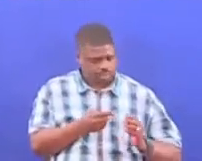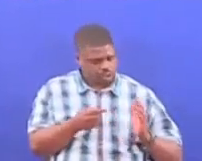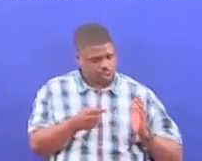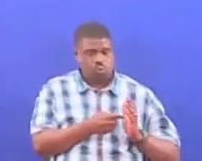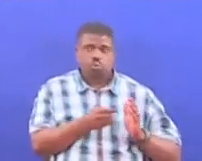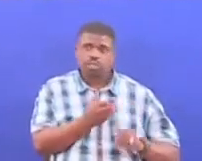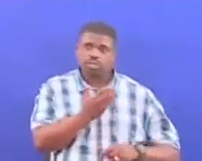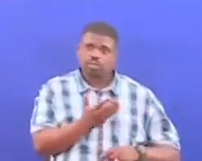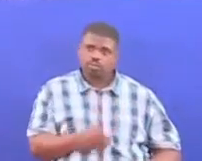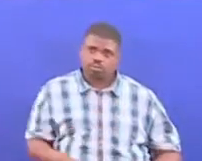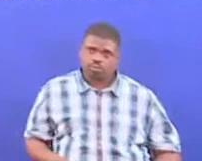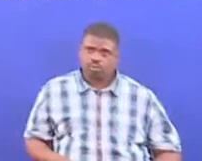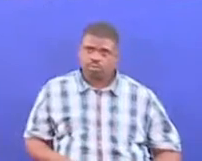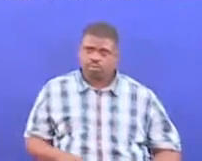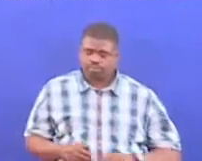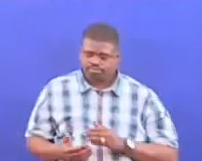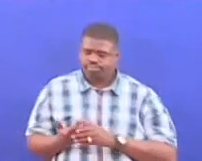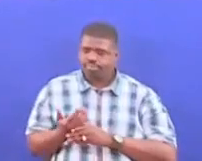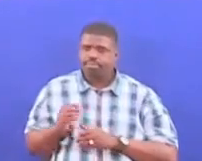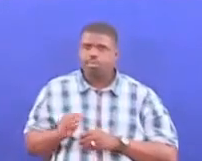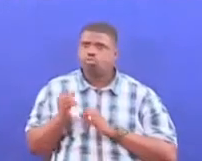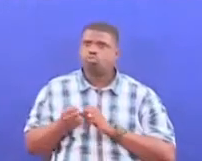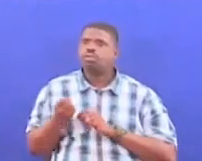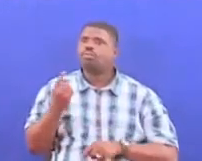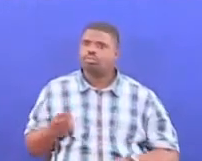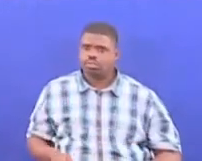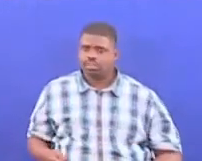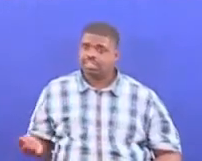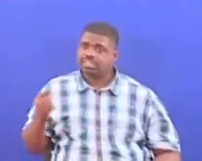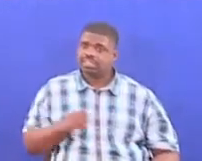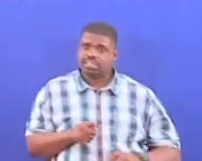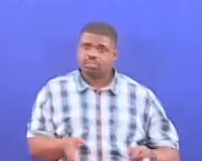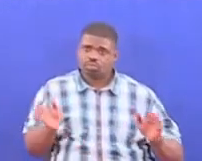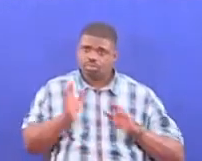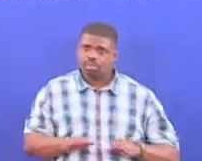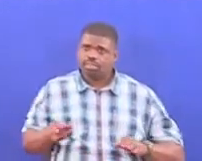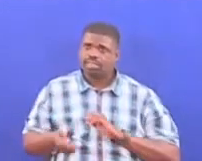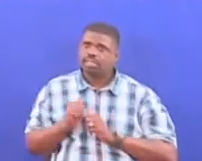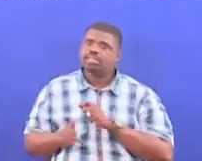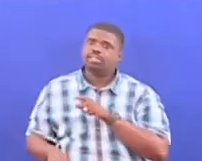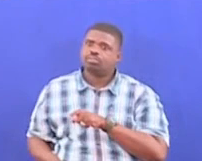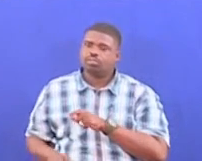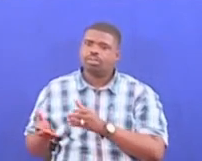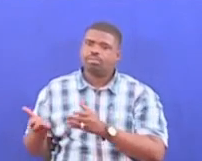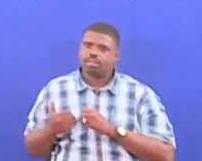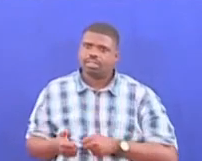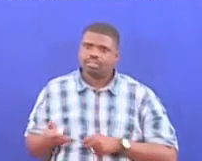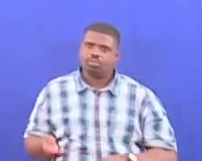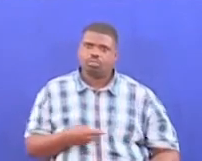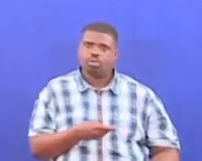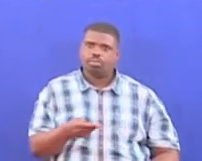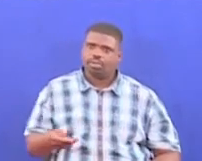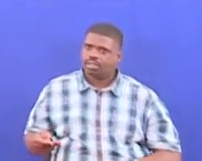Zinazalishwa kadi milioni kumi na moja Ambazo zikidia Zitakuwa zumimaliza tatizo Lamaitaji ya kuwapa